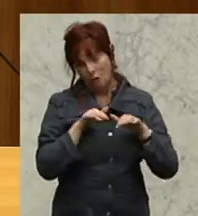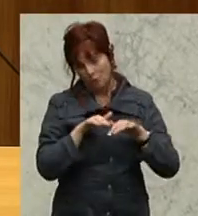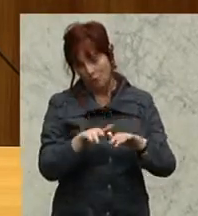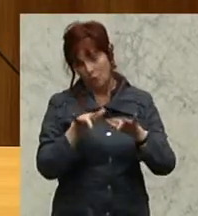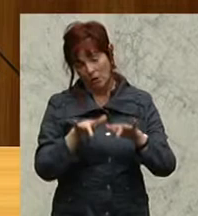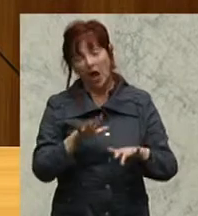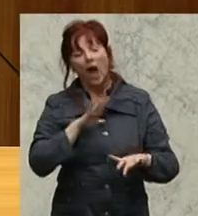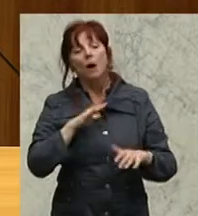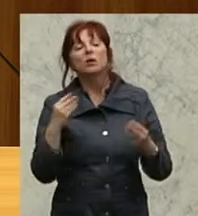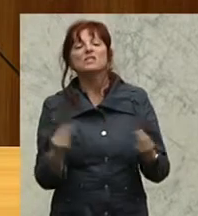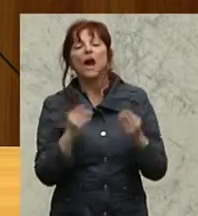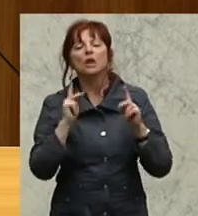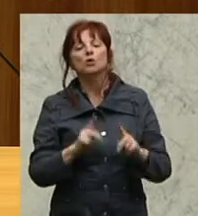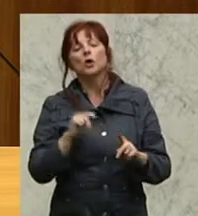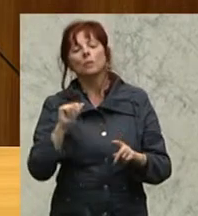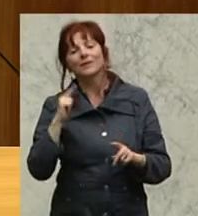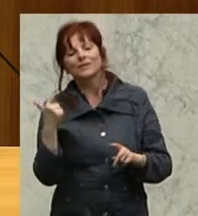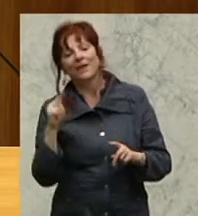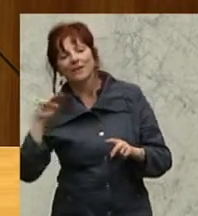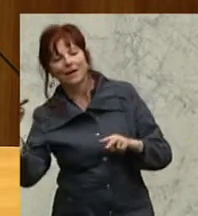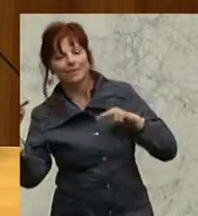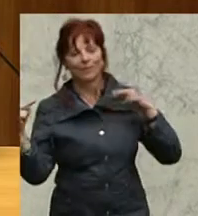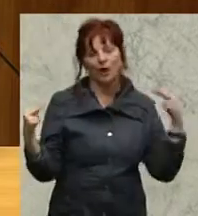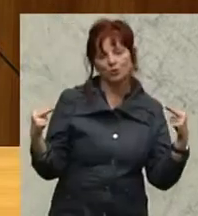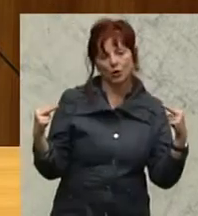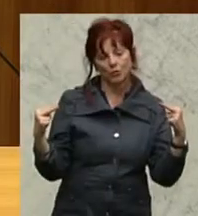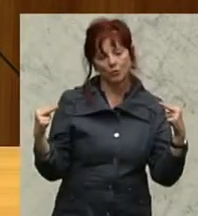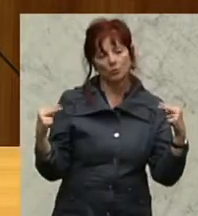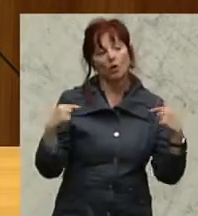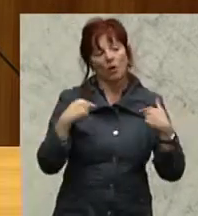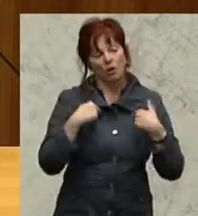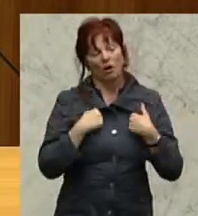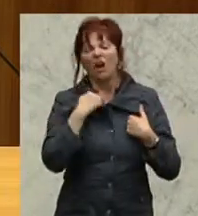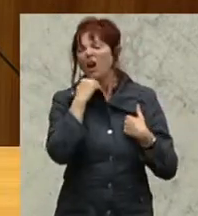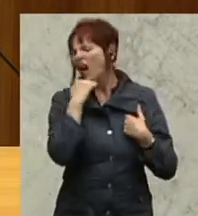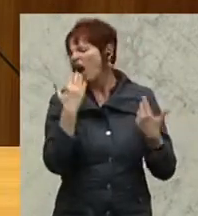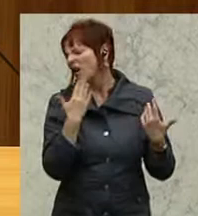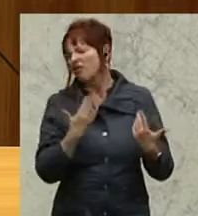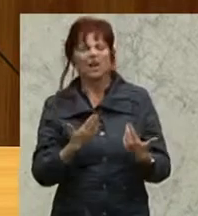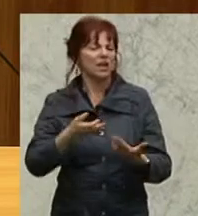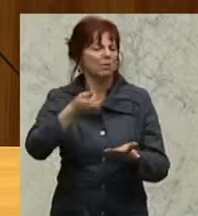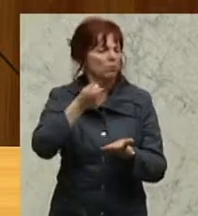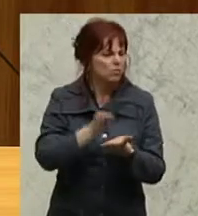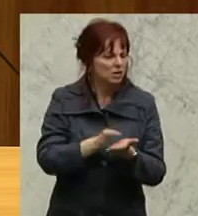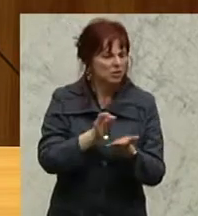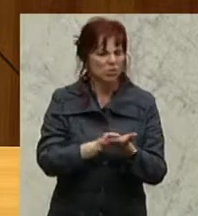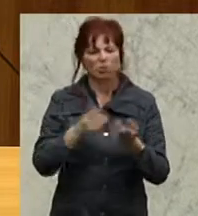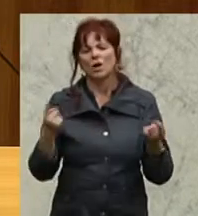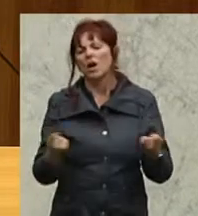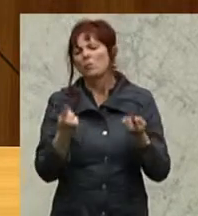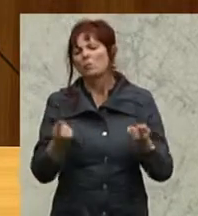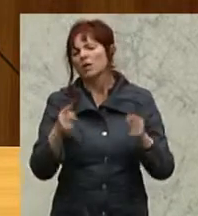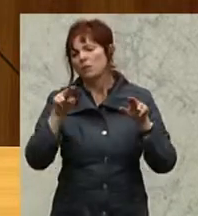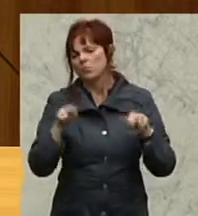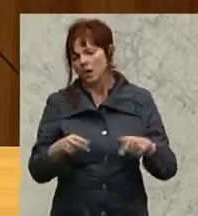betrachten. Das habe ich mir eigentlich immer angeeignet, egal in was für einer Position seiner Zeit in der Privatwirtschaft, auch als Betriebsrat und in anderen Tätigkeiten,